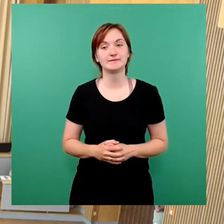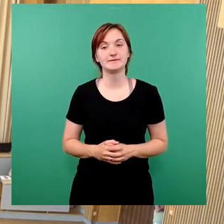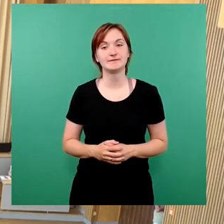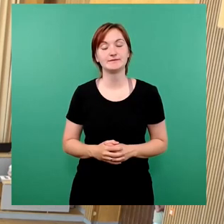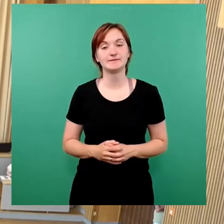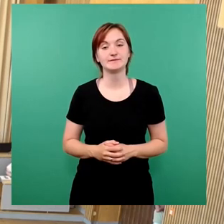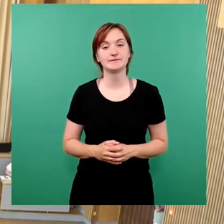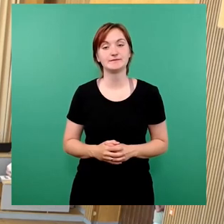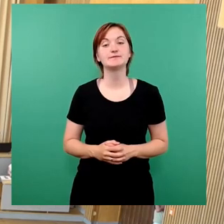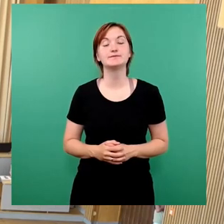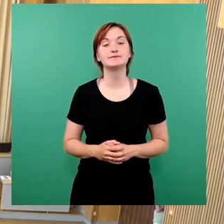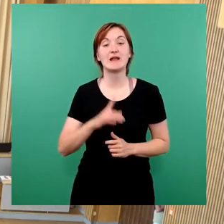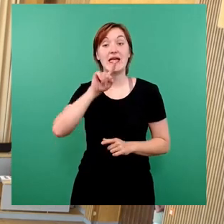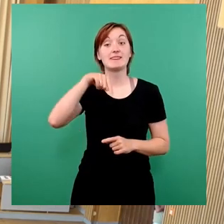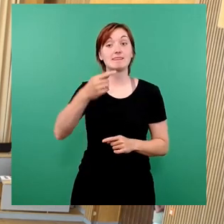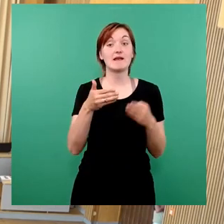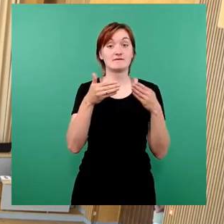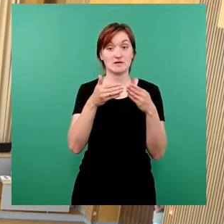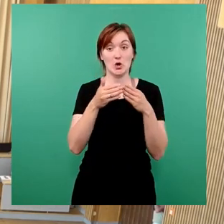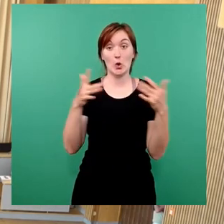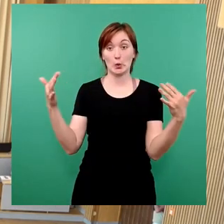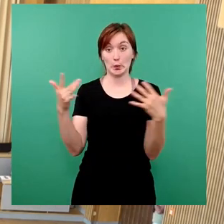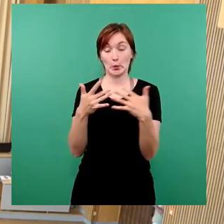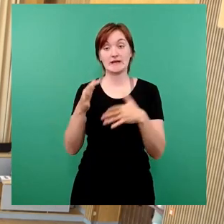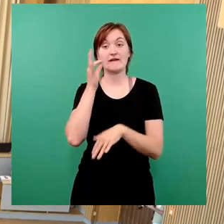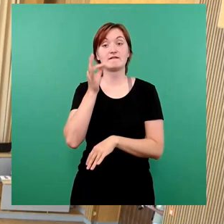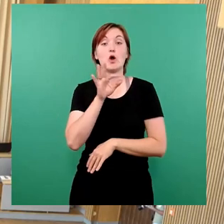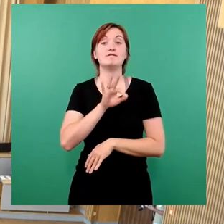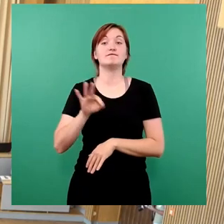Als nächste Fraktion, Bündnis 90 die Grünen, Frau Philus Jena, bitte.